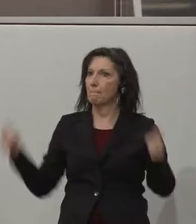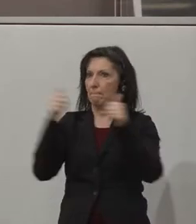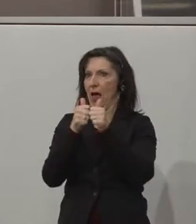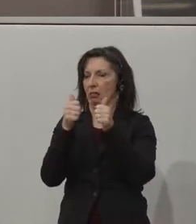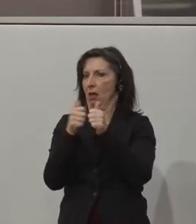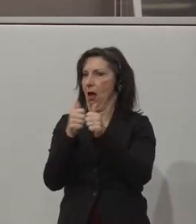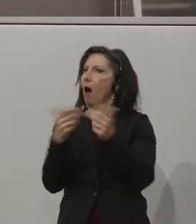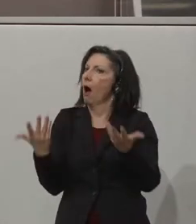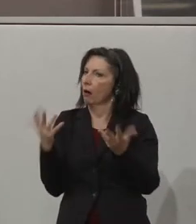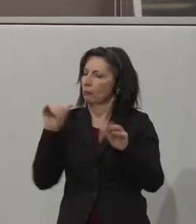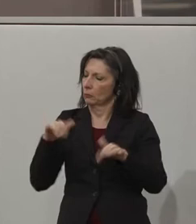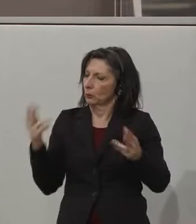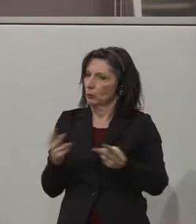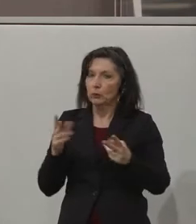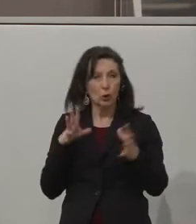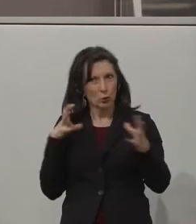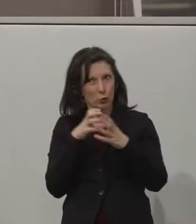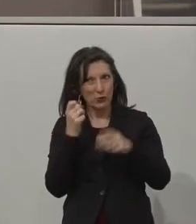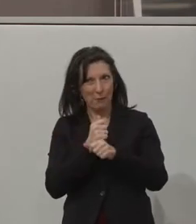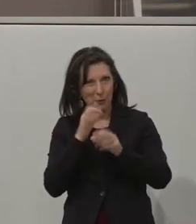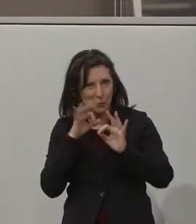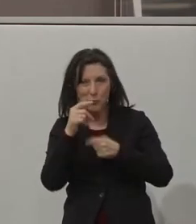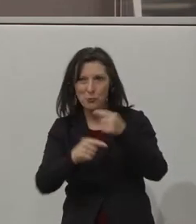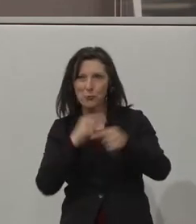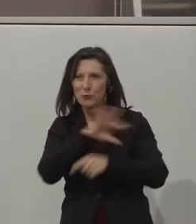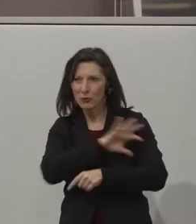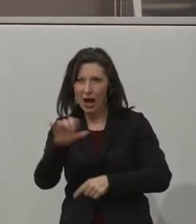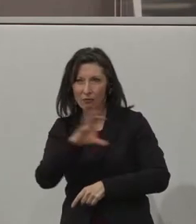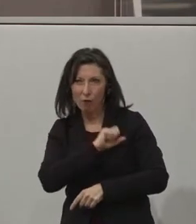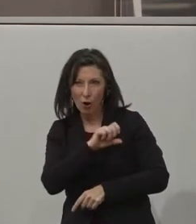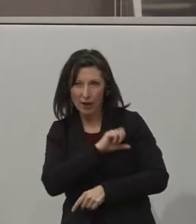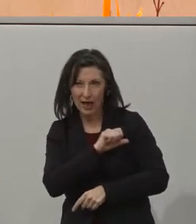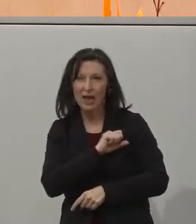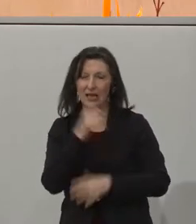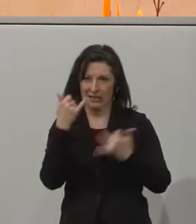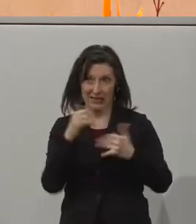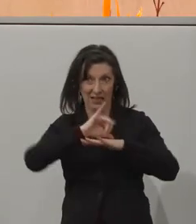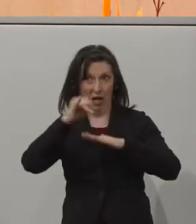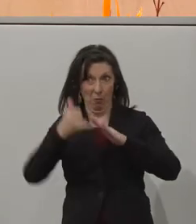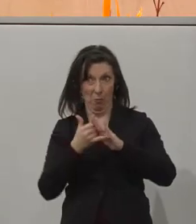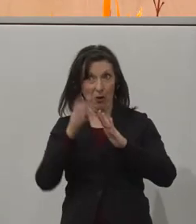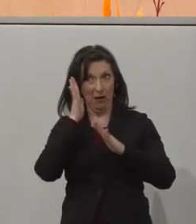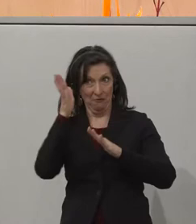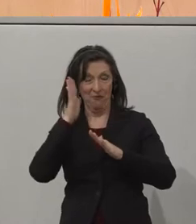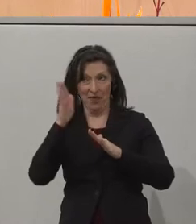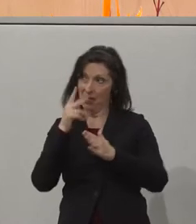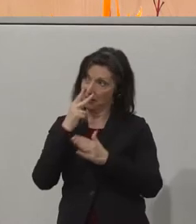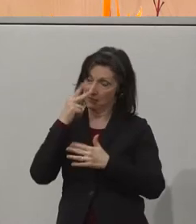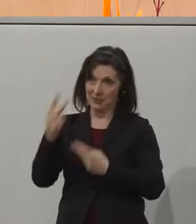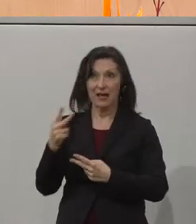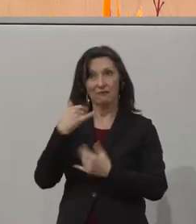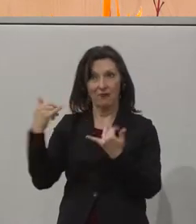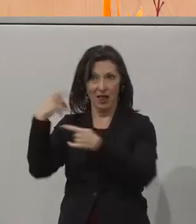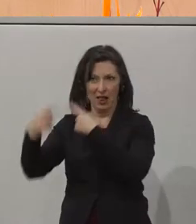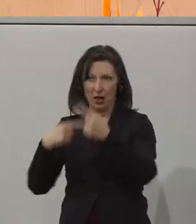dass Zusammenarbeit gut funktioniert und alle davon profitieren, das wird auch uns jetzt das Projekt ganz konkret zeigen. Und ich bin auch sehr zuversichtlich,